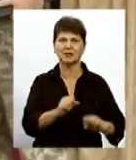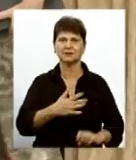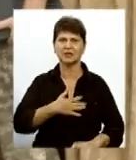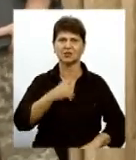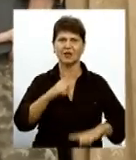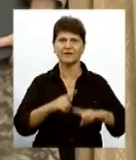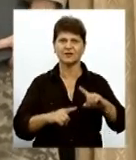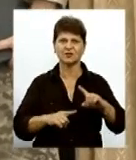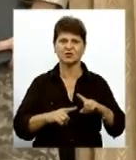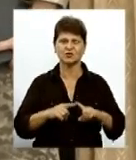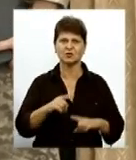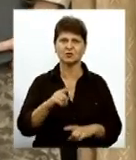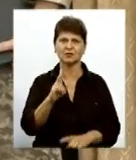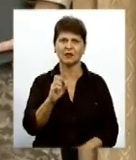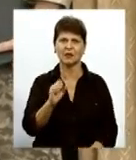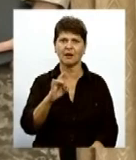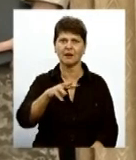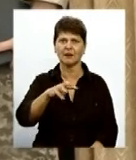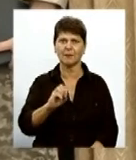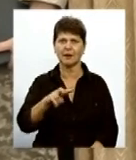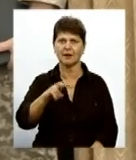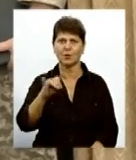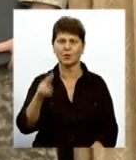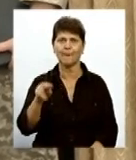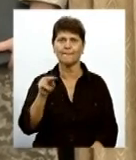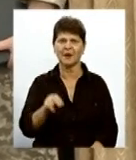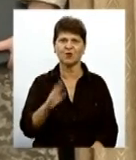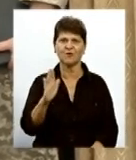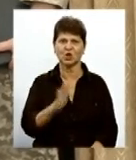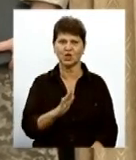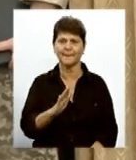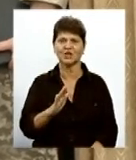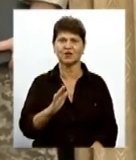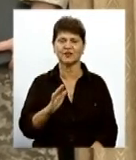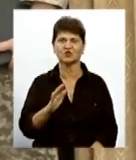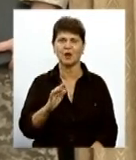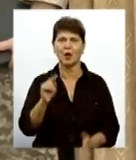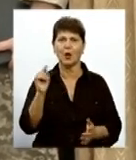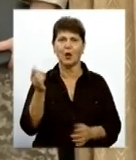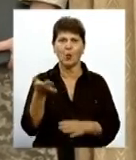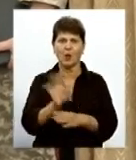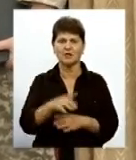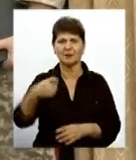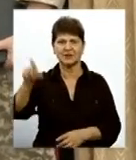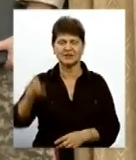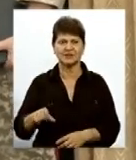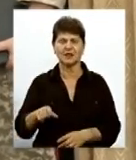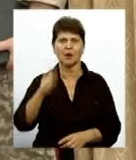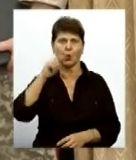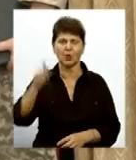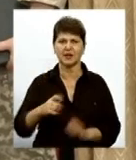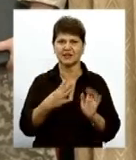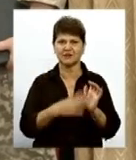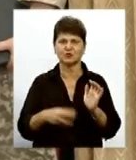Корнелюк Павло Володимирович, указом президента України, номер 98